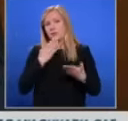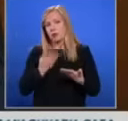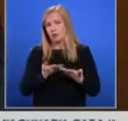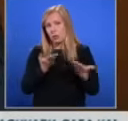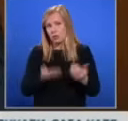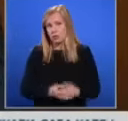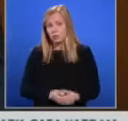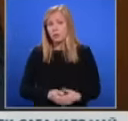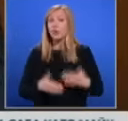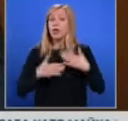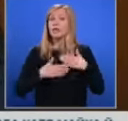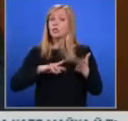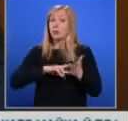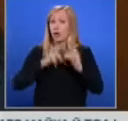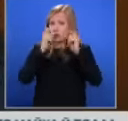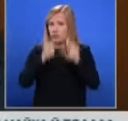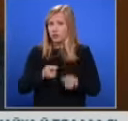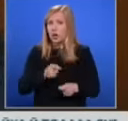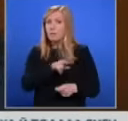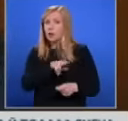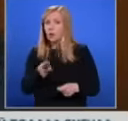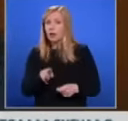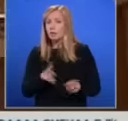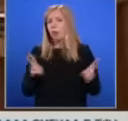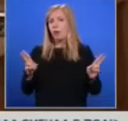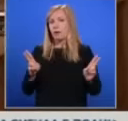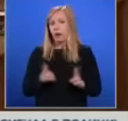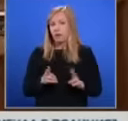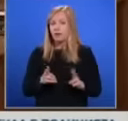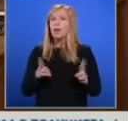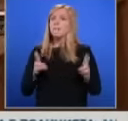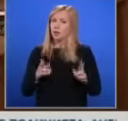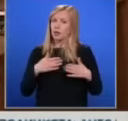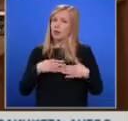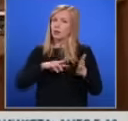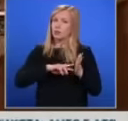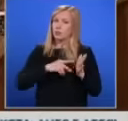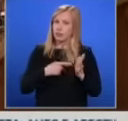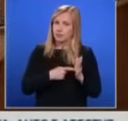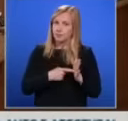проект, въважаеми колеги, е по-кратък. По-кратък е наши проект.